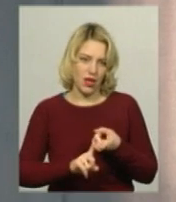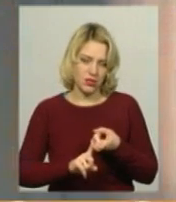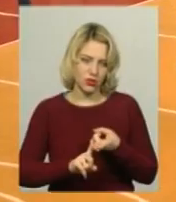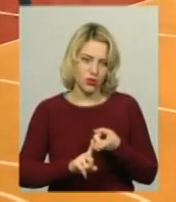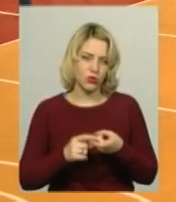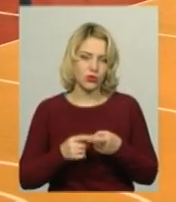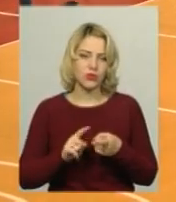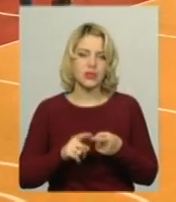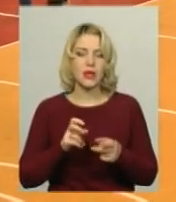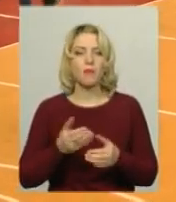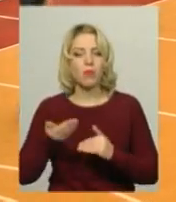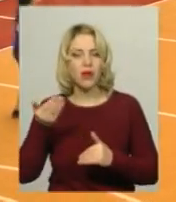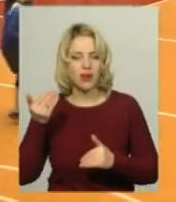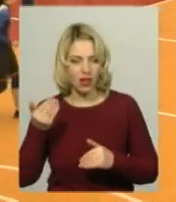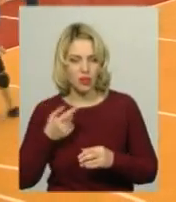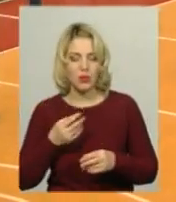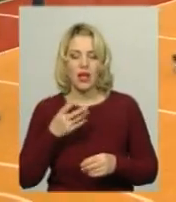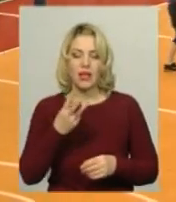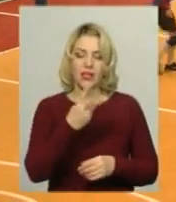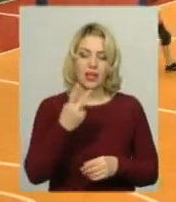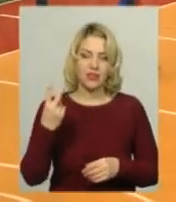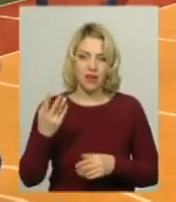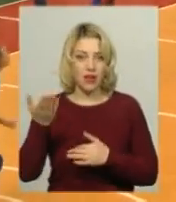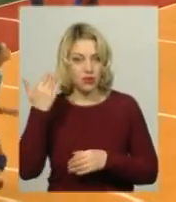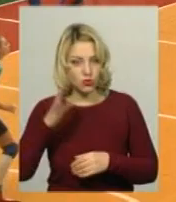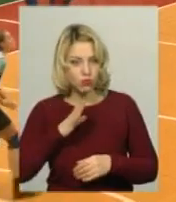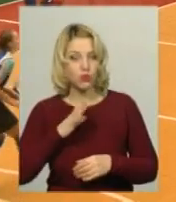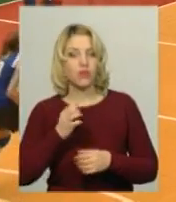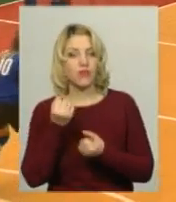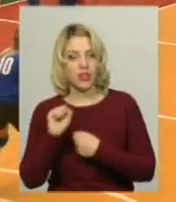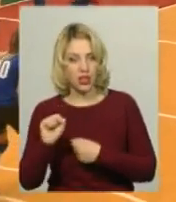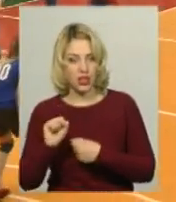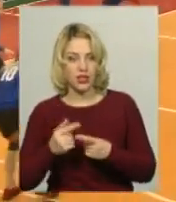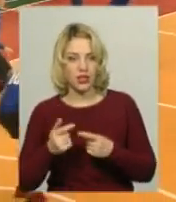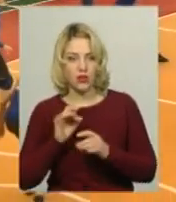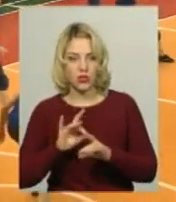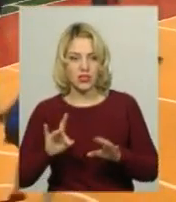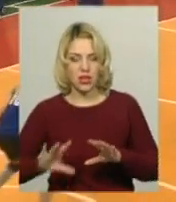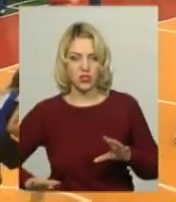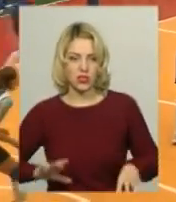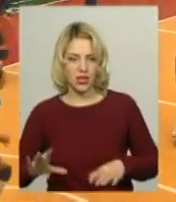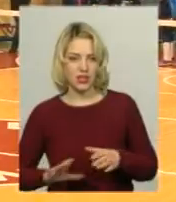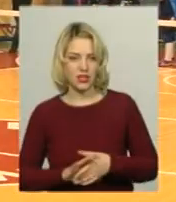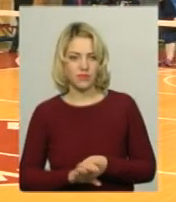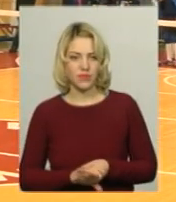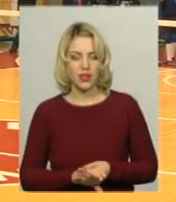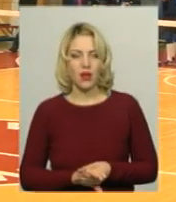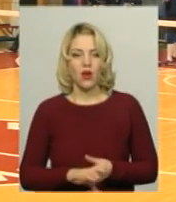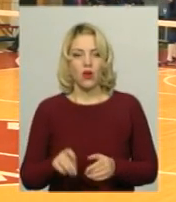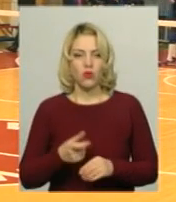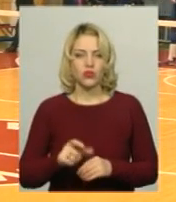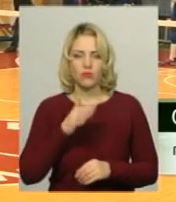попередній, в якій з рахунком 3-2 команда Хмельницького виграла, розповідає тренер команди «Новатор» Олексій Колісецький. Дуже